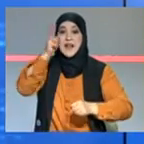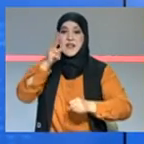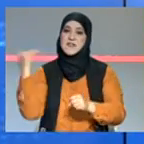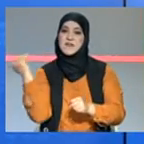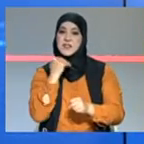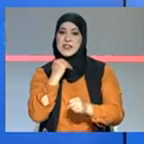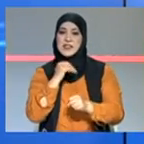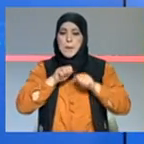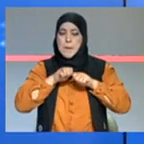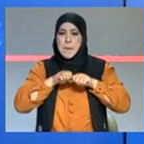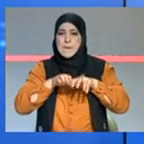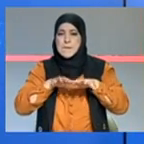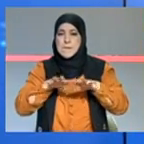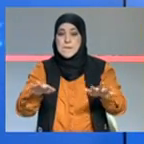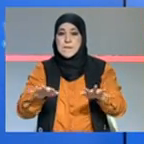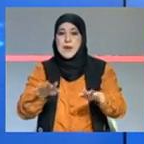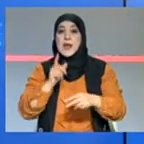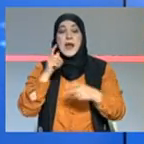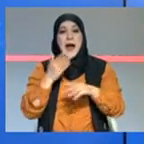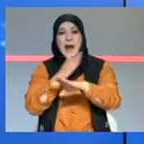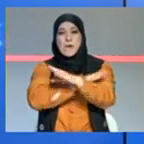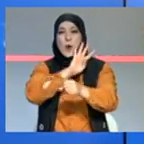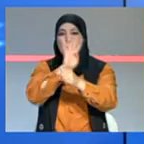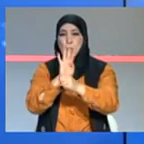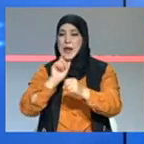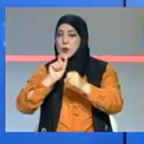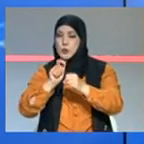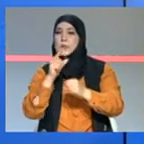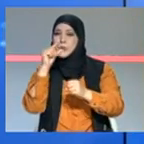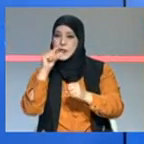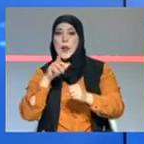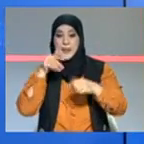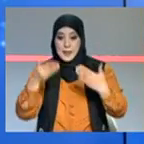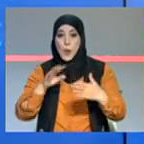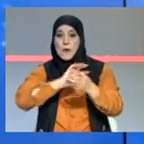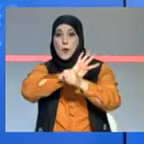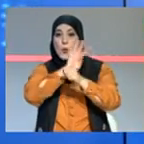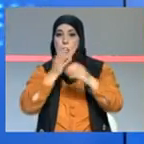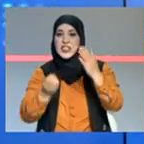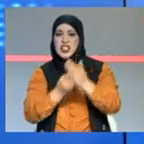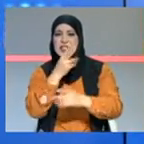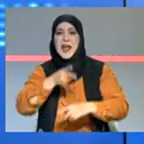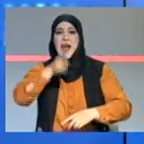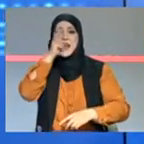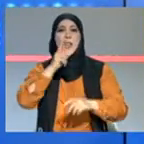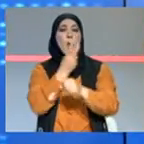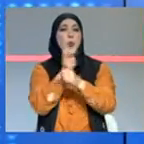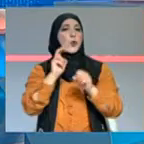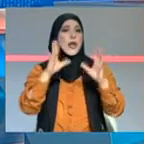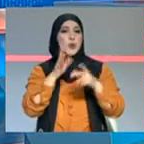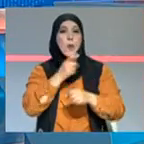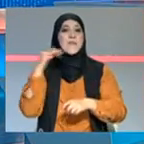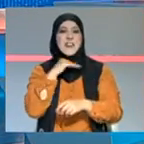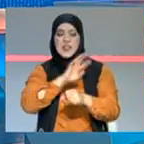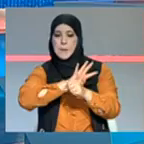تعطي أكثر حالات من الفيروس القديم هذه هي فقط الخاصية متاحة وعلى